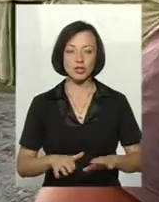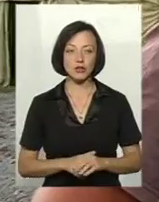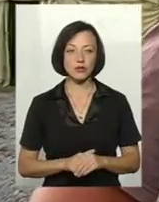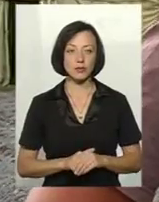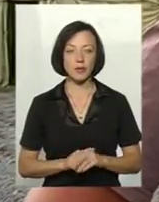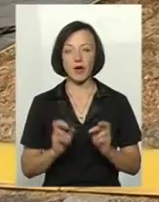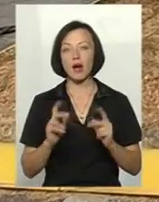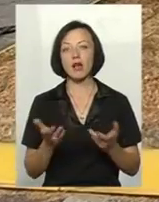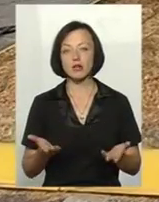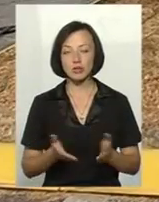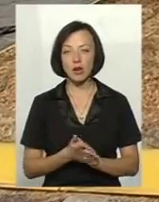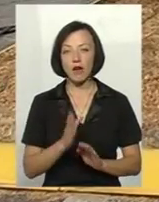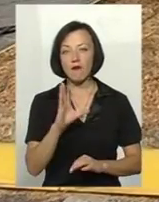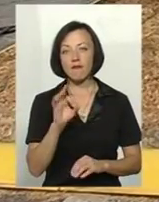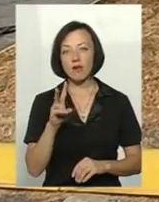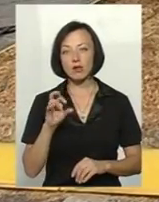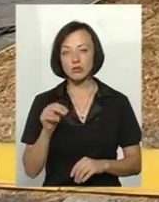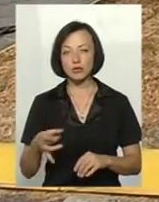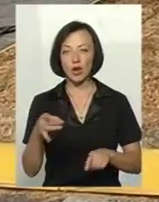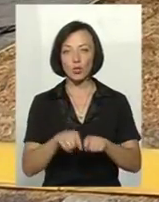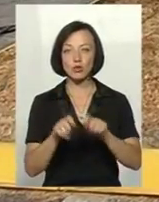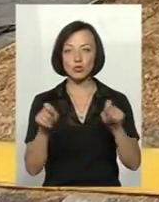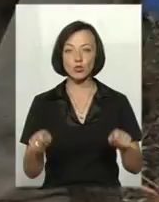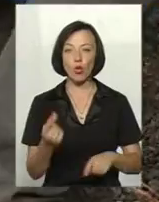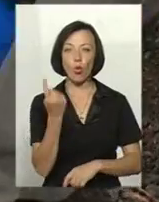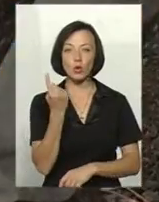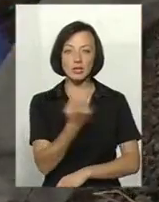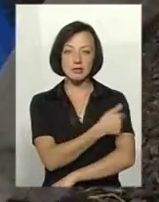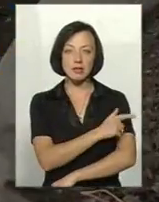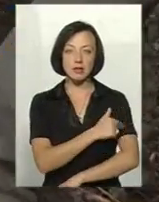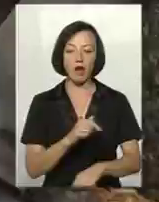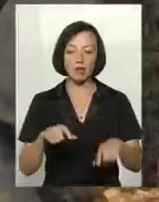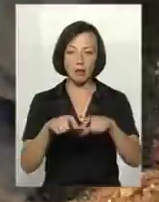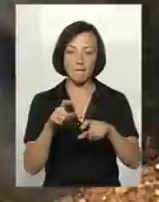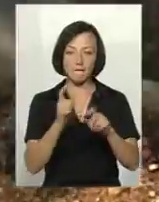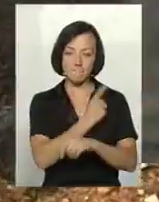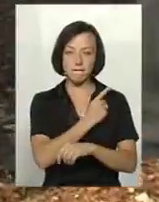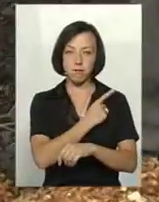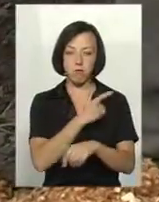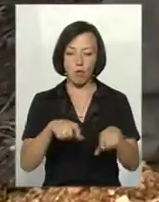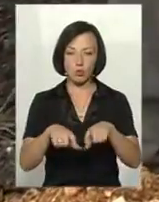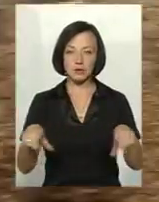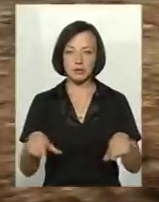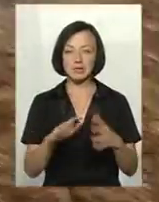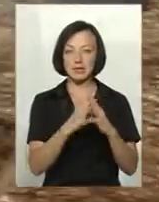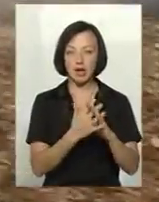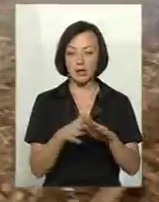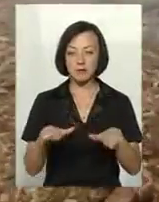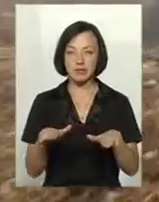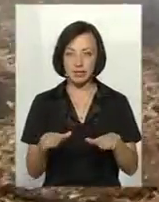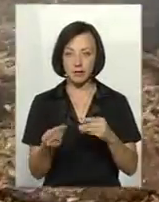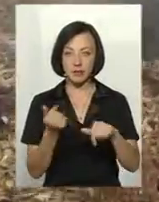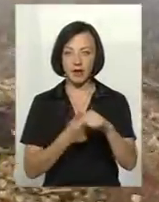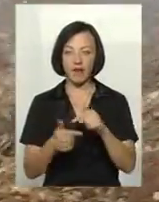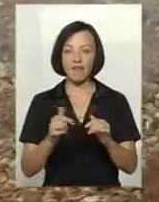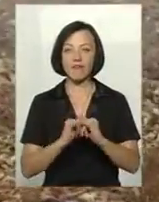ж? А як же? У Волочинському районі розгорнули поки що лише один санітарний пост. Селян та місцевих підприємців, які вирощують свиней,